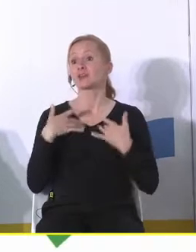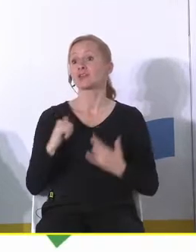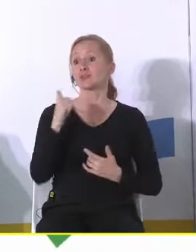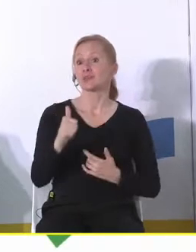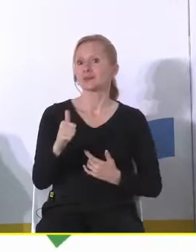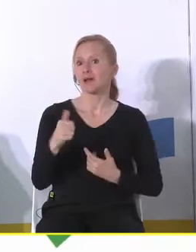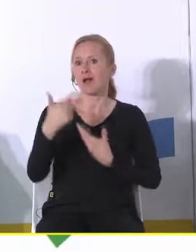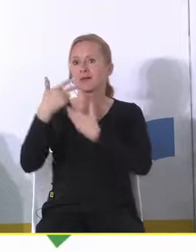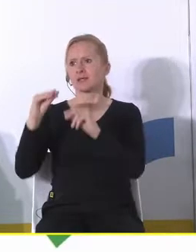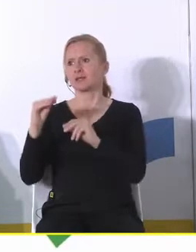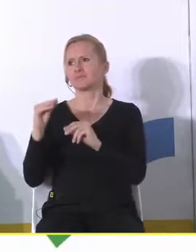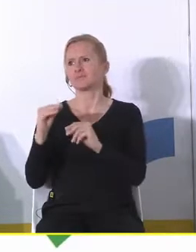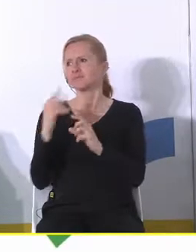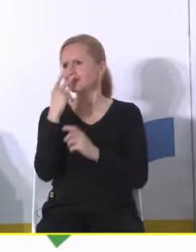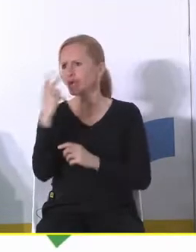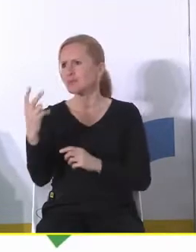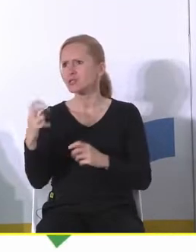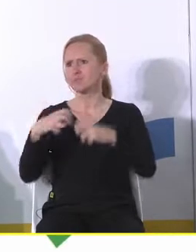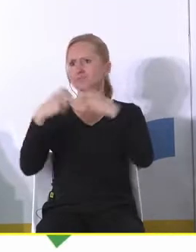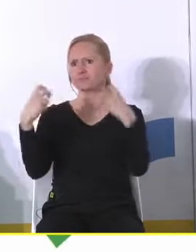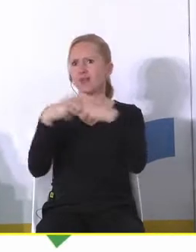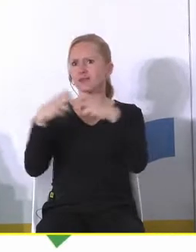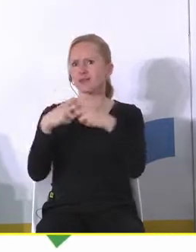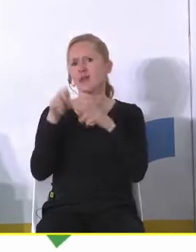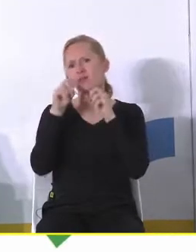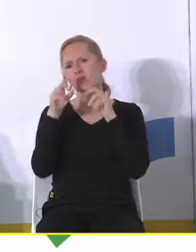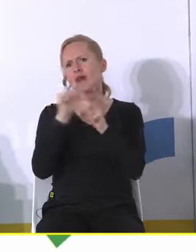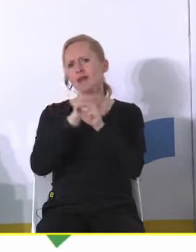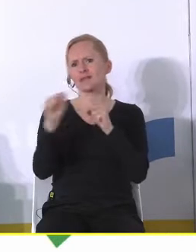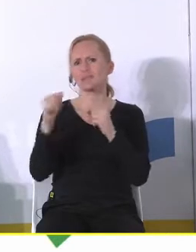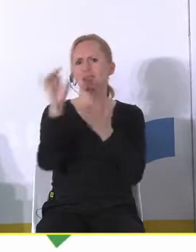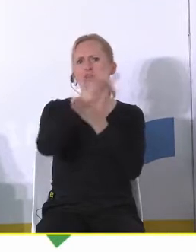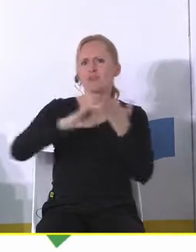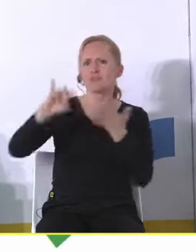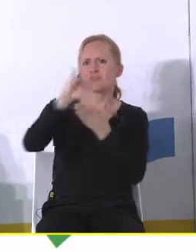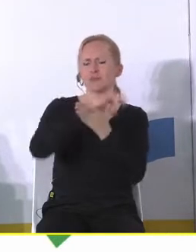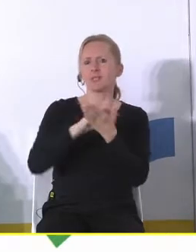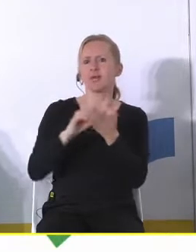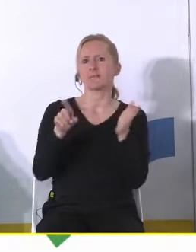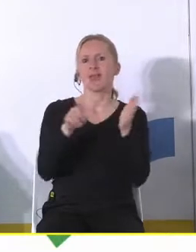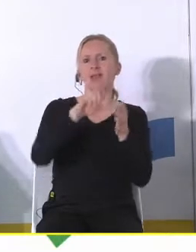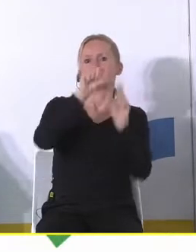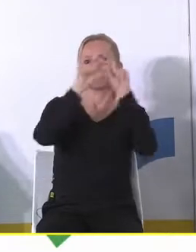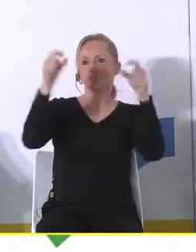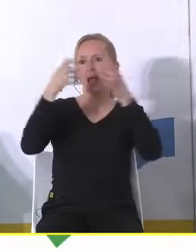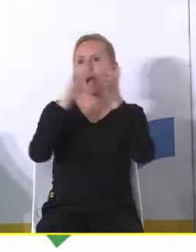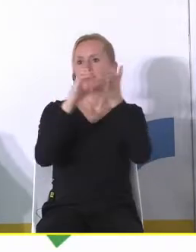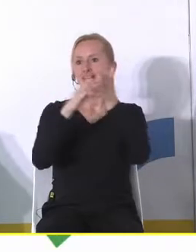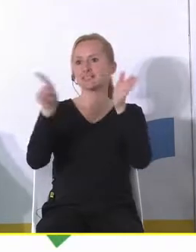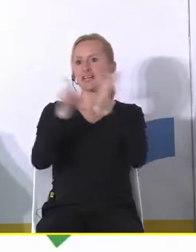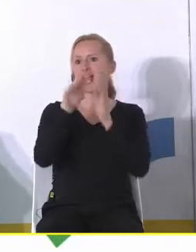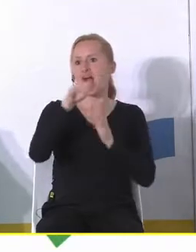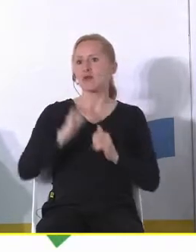no nie no i jak się spojrzysz na stronę to ta ścieżka rzeczywiście jest tam na stronie gminy w zakładce dla turysty mieszkańcy nią